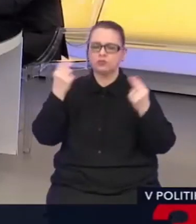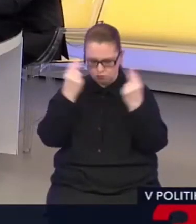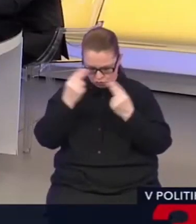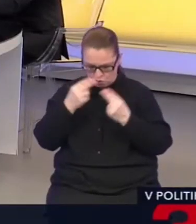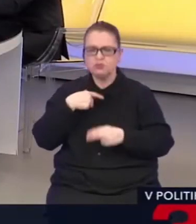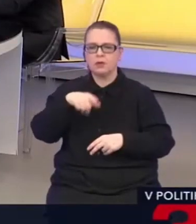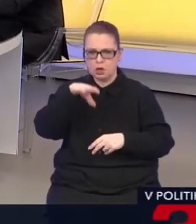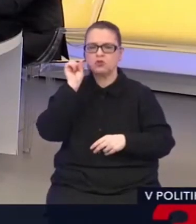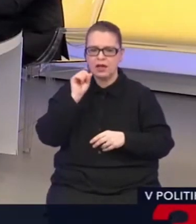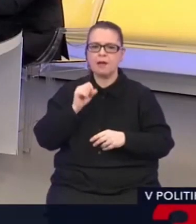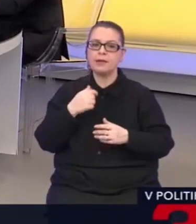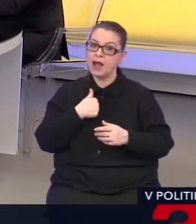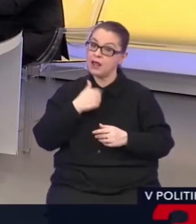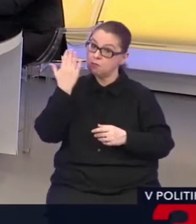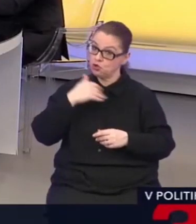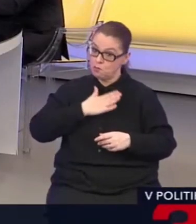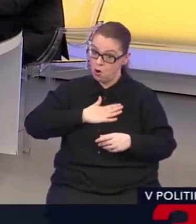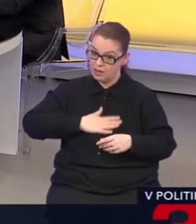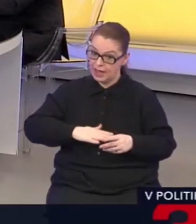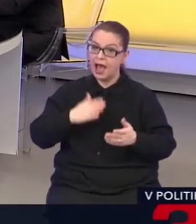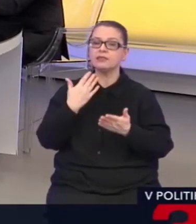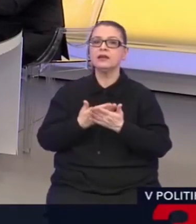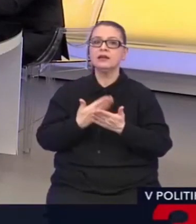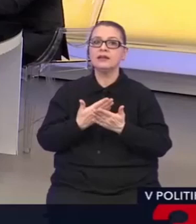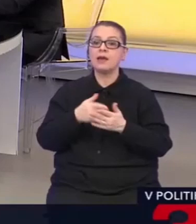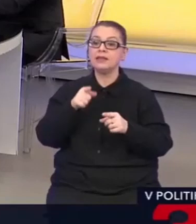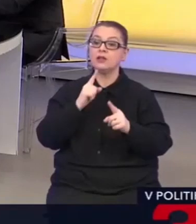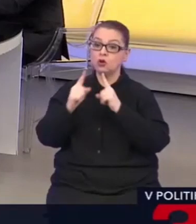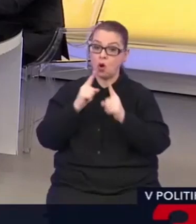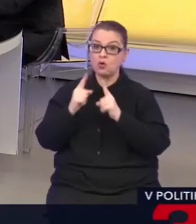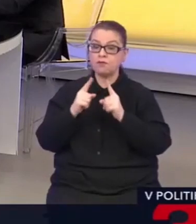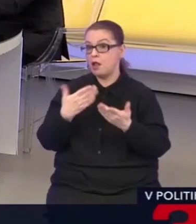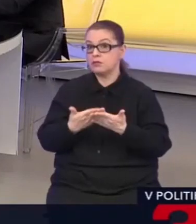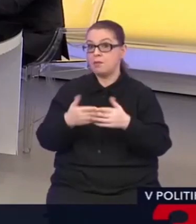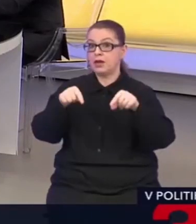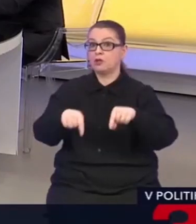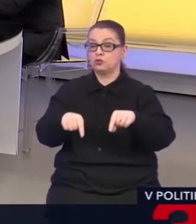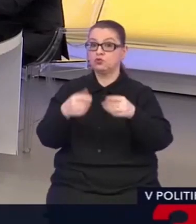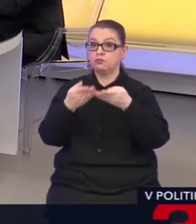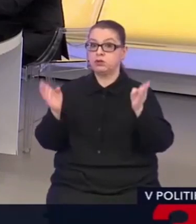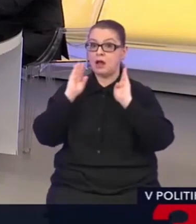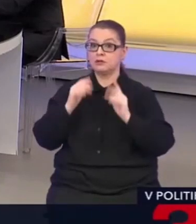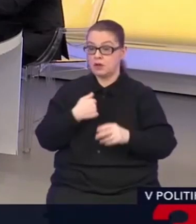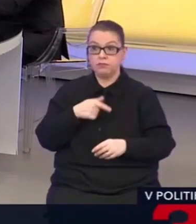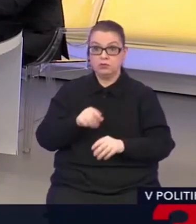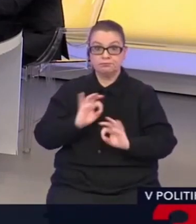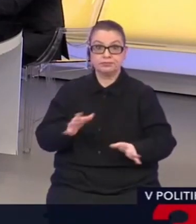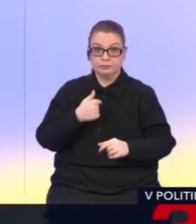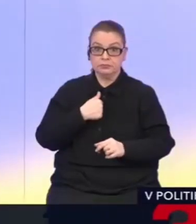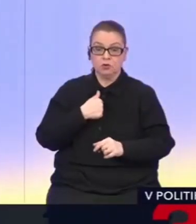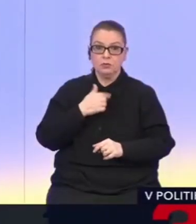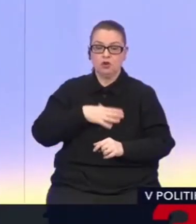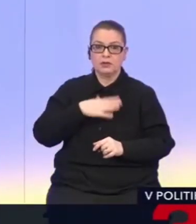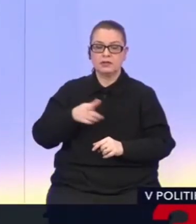napríklad, keby sme sa nejakým spôsobom zaslúžili o to, že takéto rokovanie prebehne u nás v Bratislave. A toto by bol náš